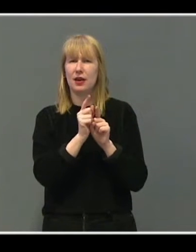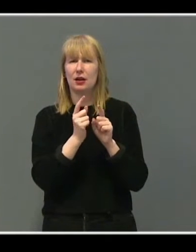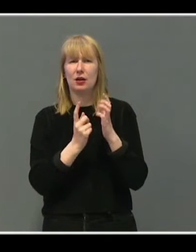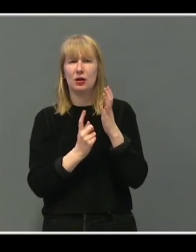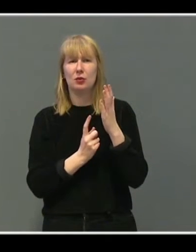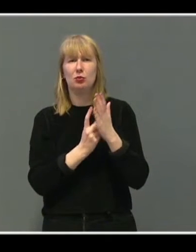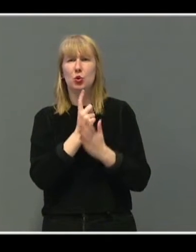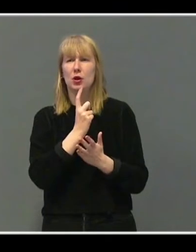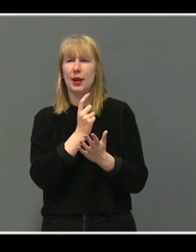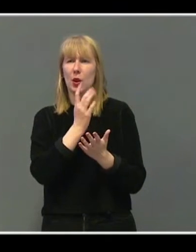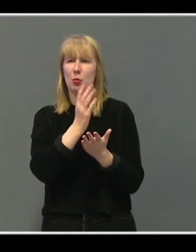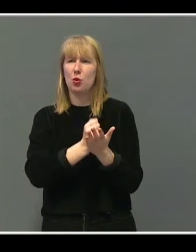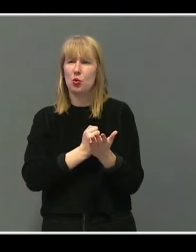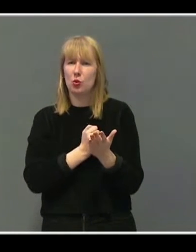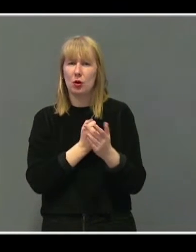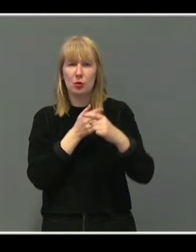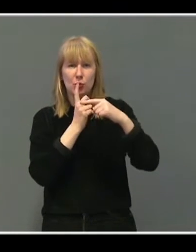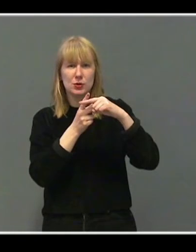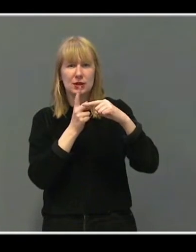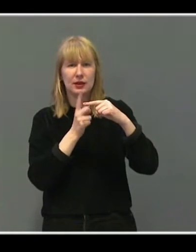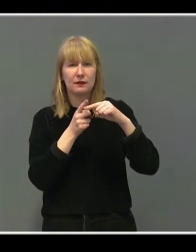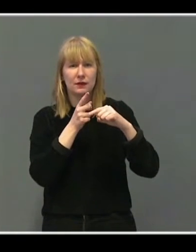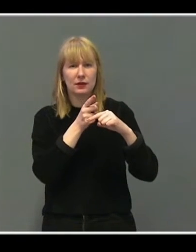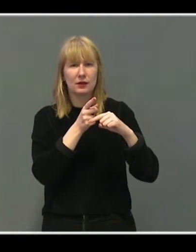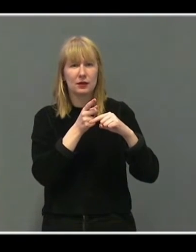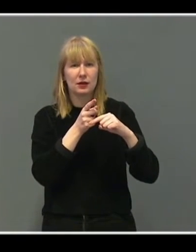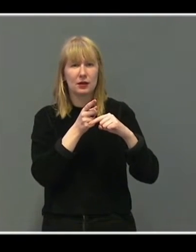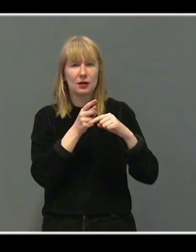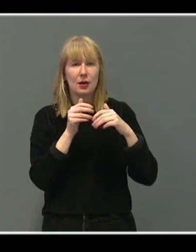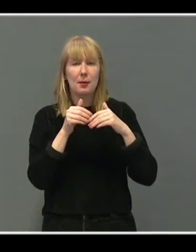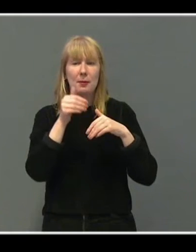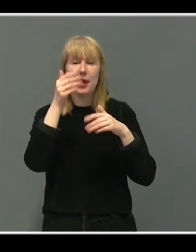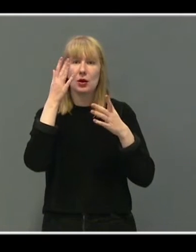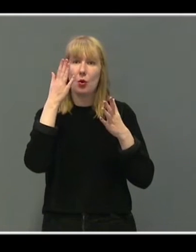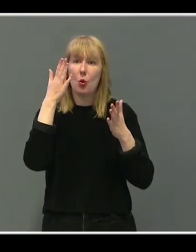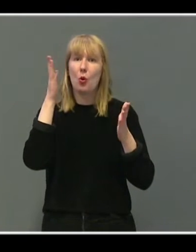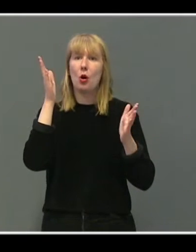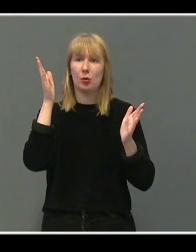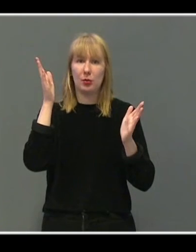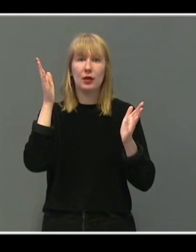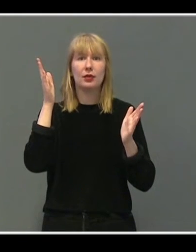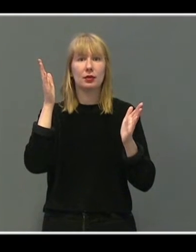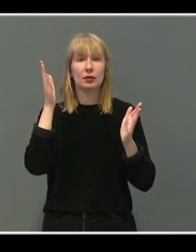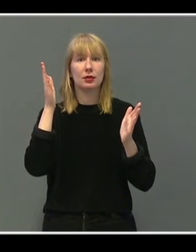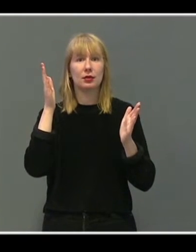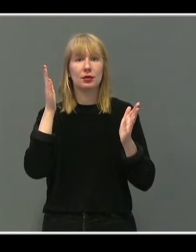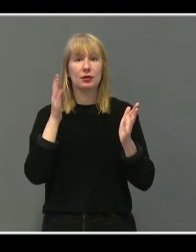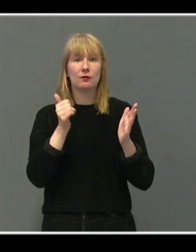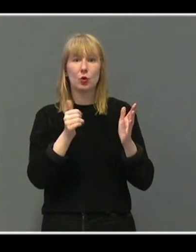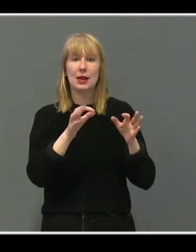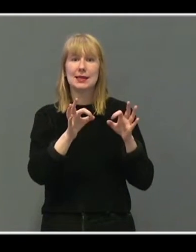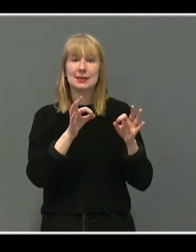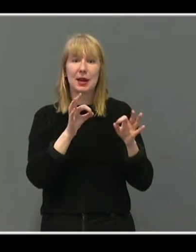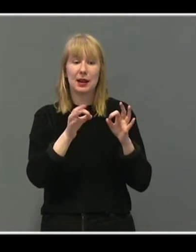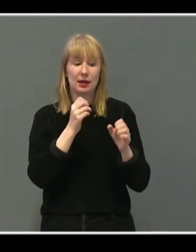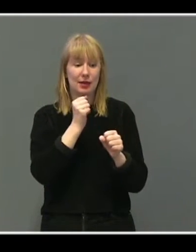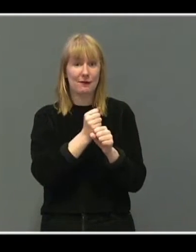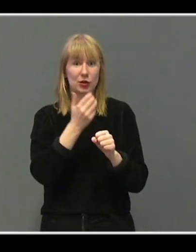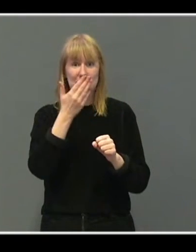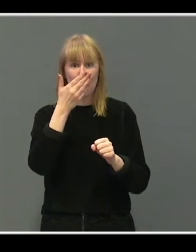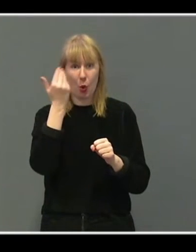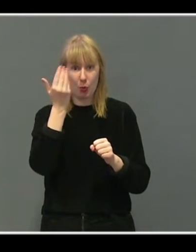kan gi noe. Kanskje dette er noe positivt. Og at man er mer åpen for spilling. Og at det er faktisk en hobby,